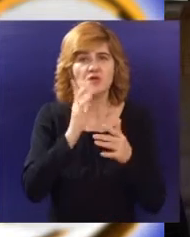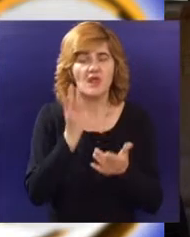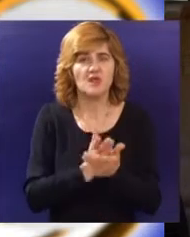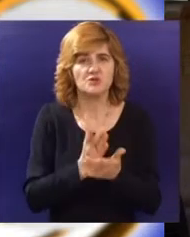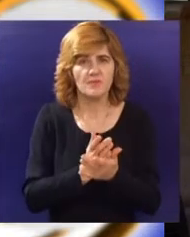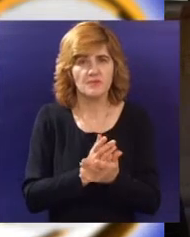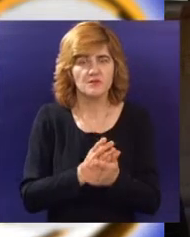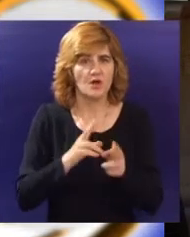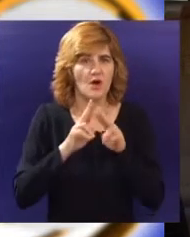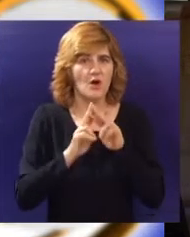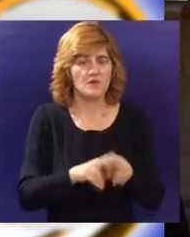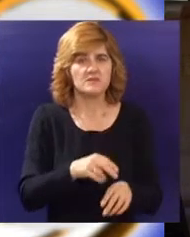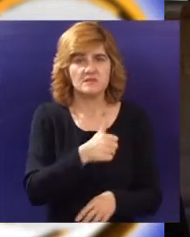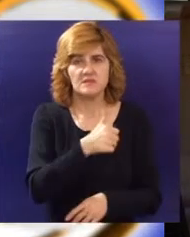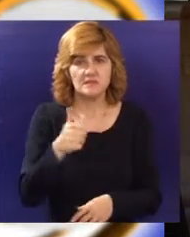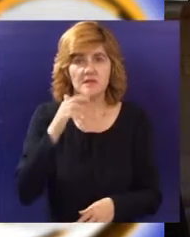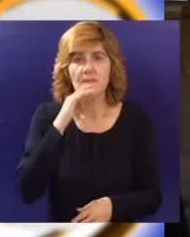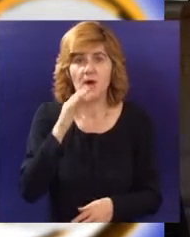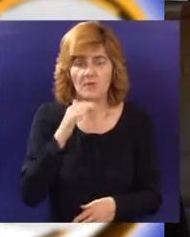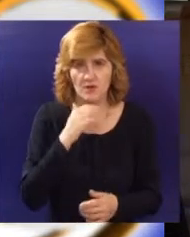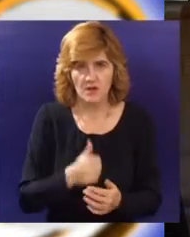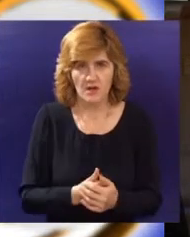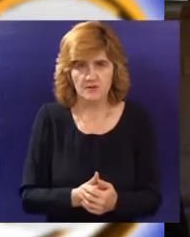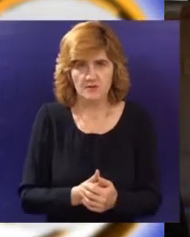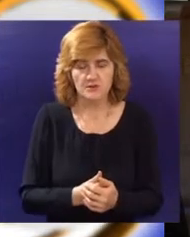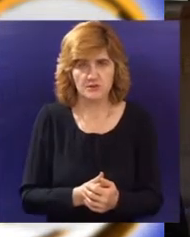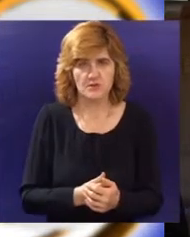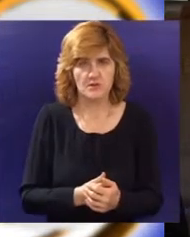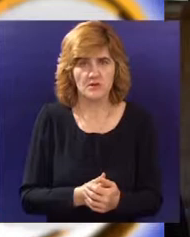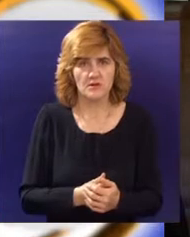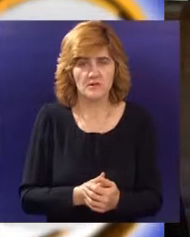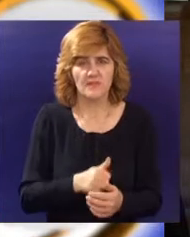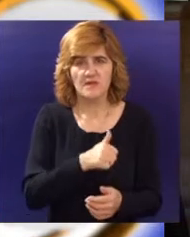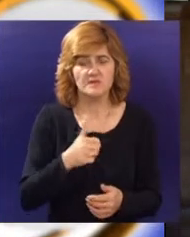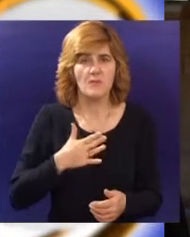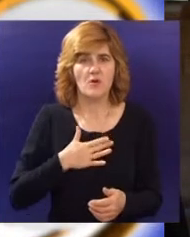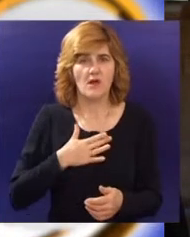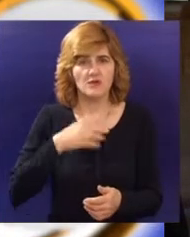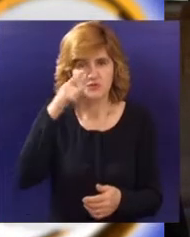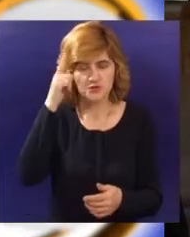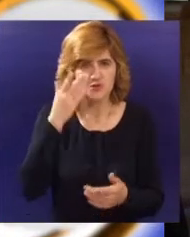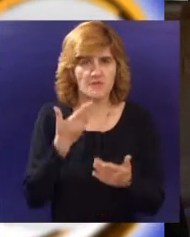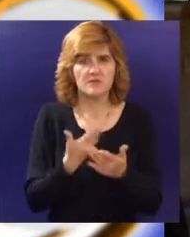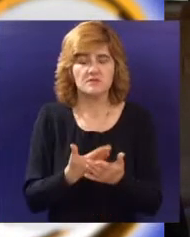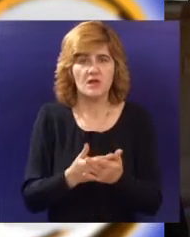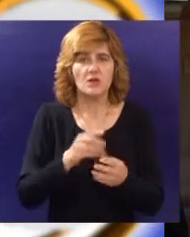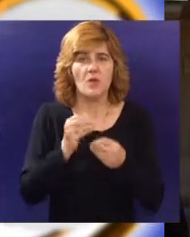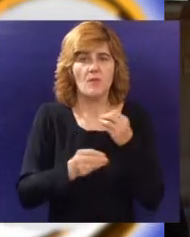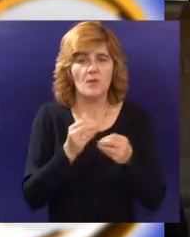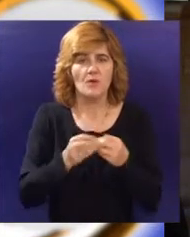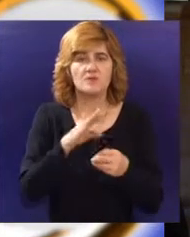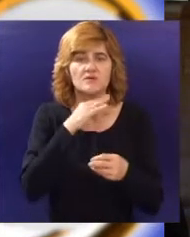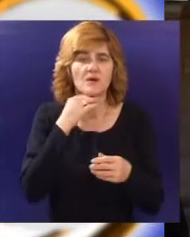samo na rečima, da oni neće ostati samo u našim sećanjima, nego su tu i njihove porodice